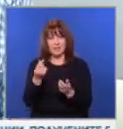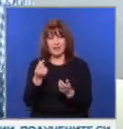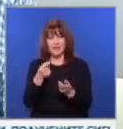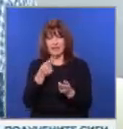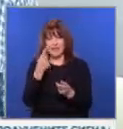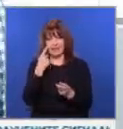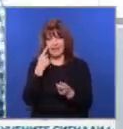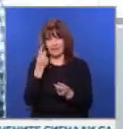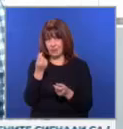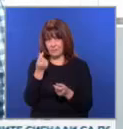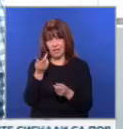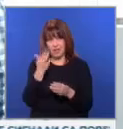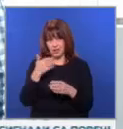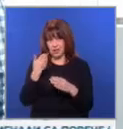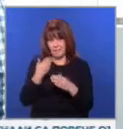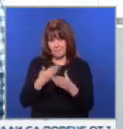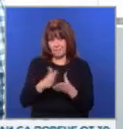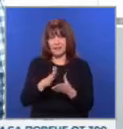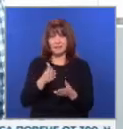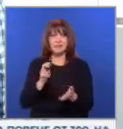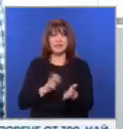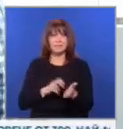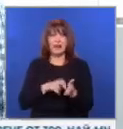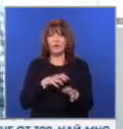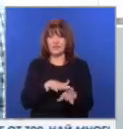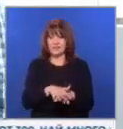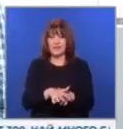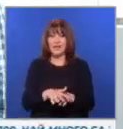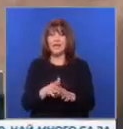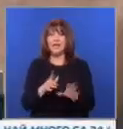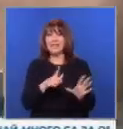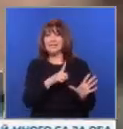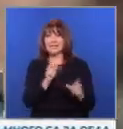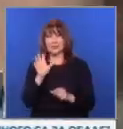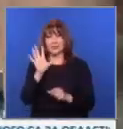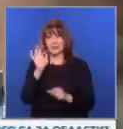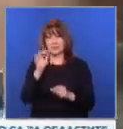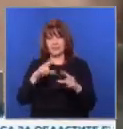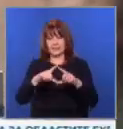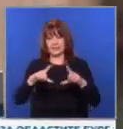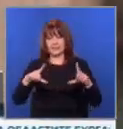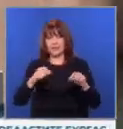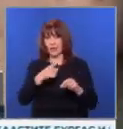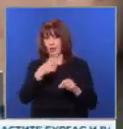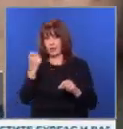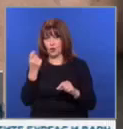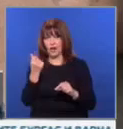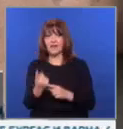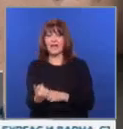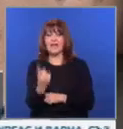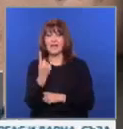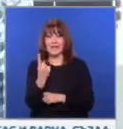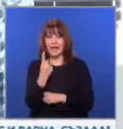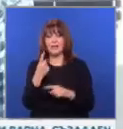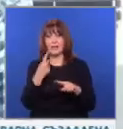са тествани парите, дали ще минат през банковата система. Засечени са 750 банкноти от 100 лева и 1000 банкноти от